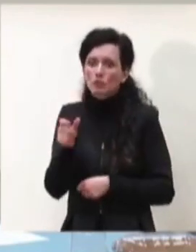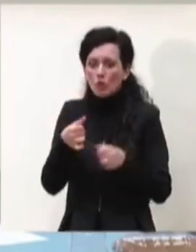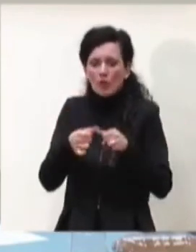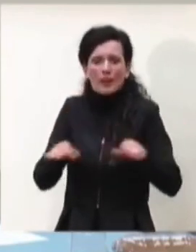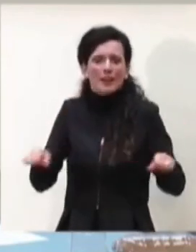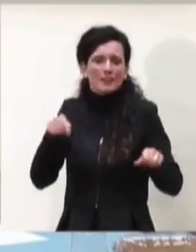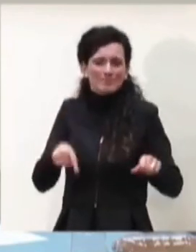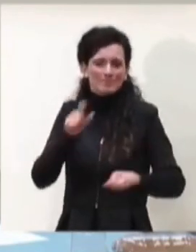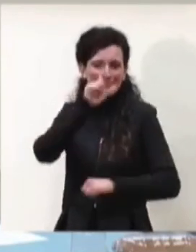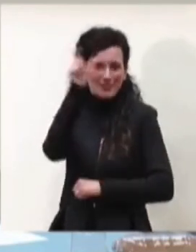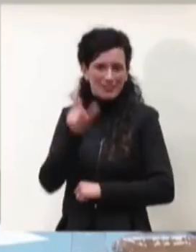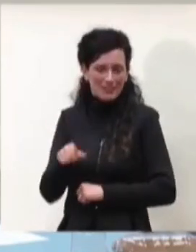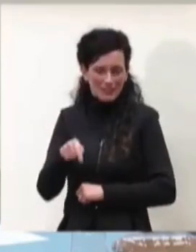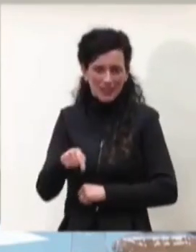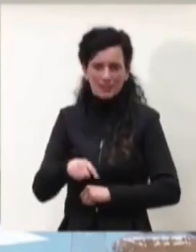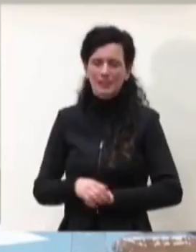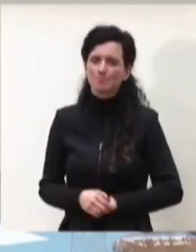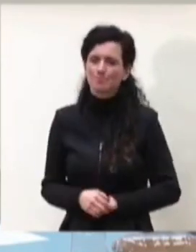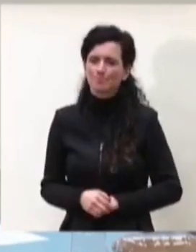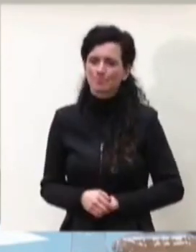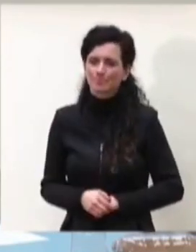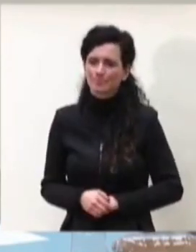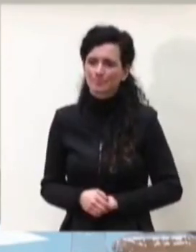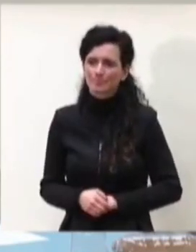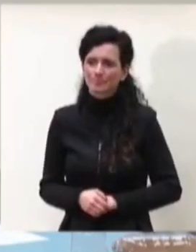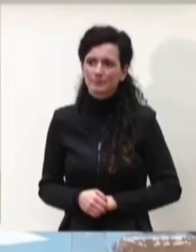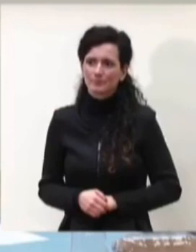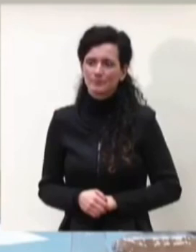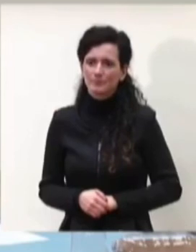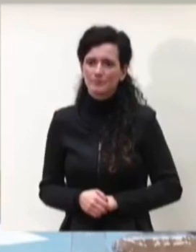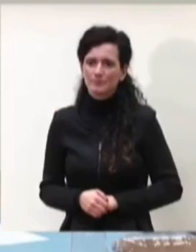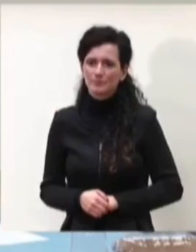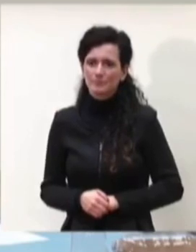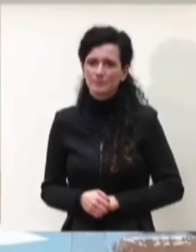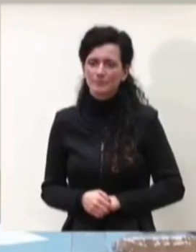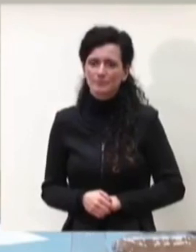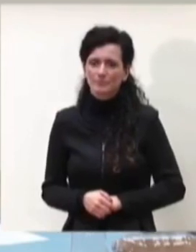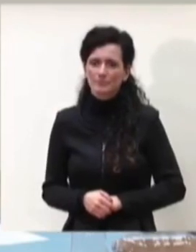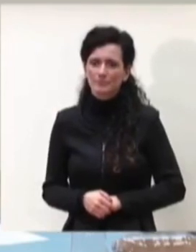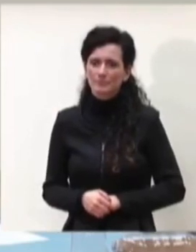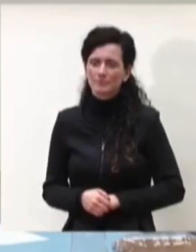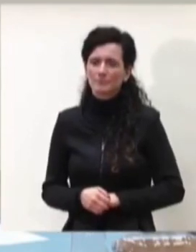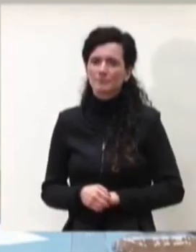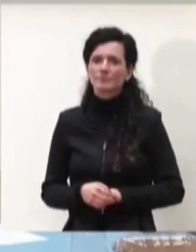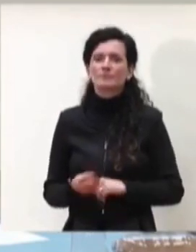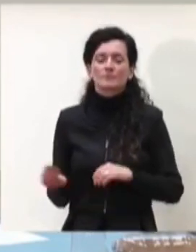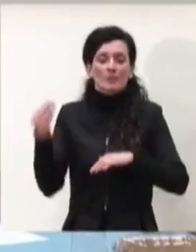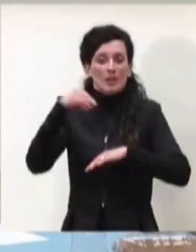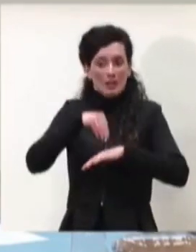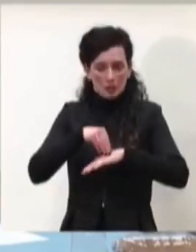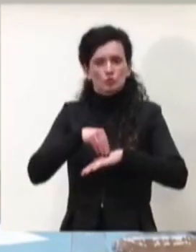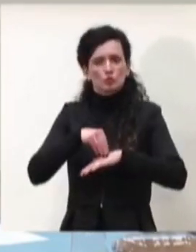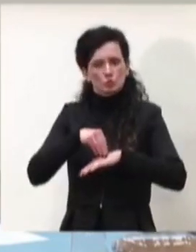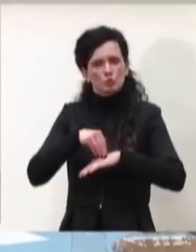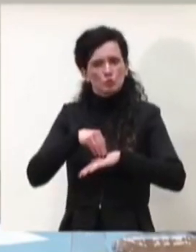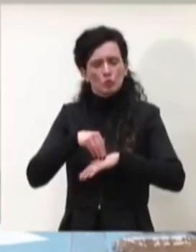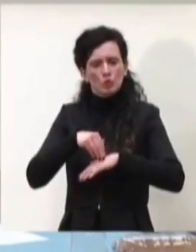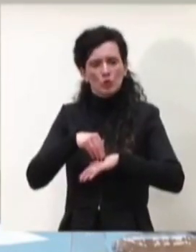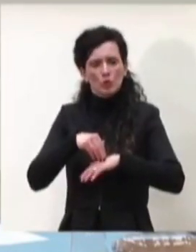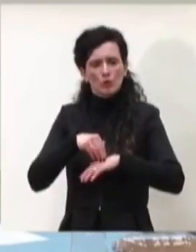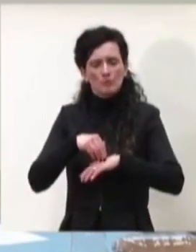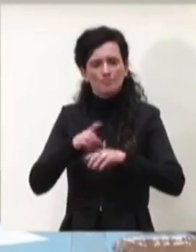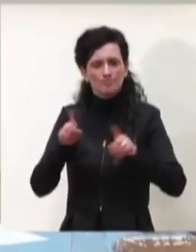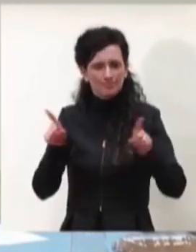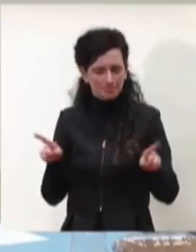paese. Spendo anche due parole per commentare che proprio